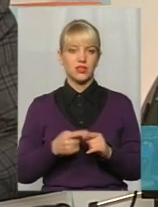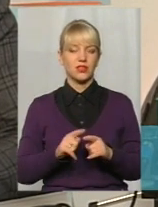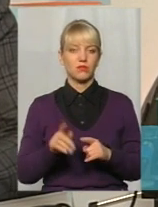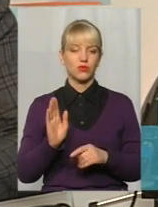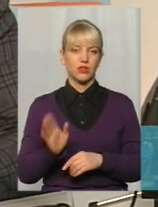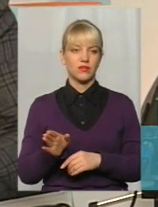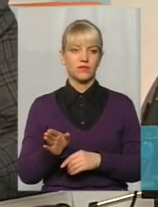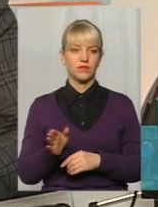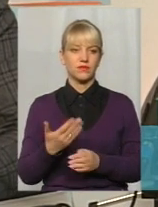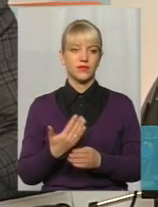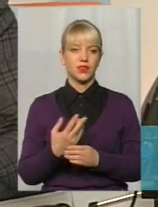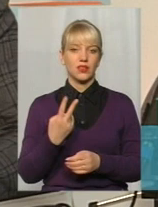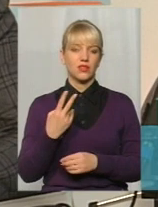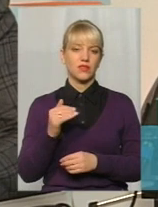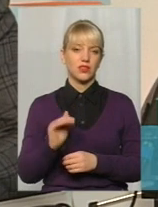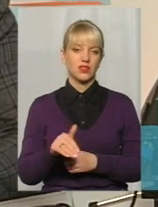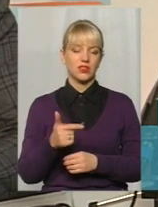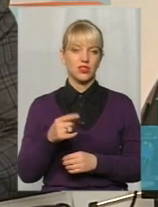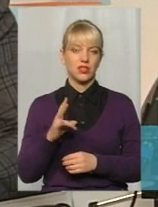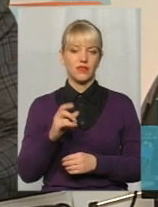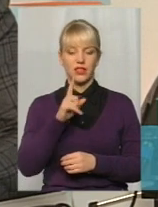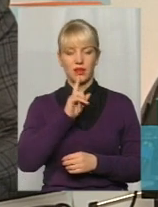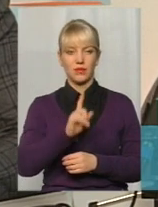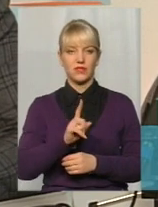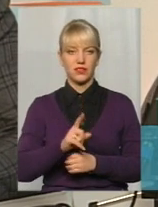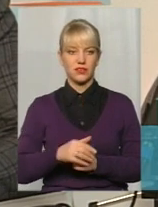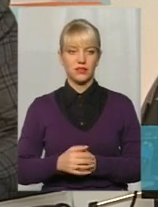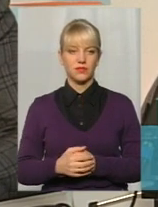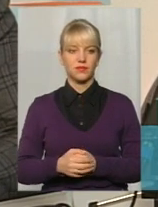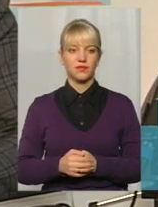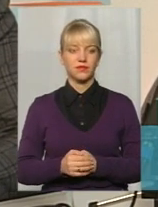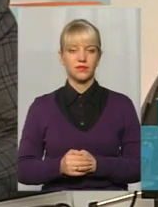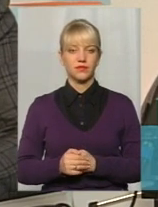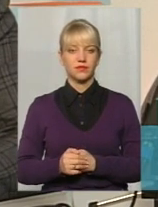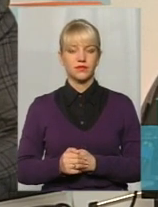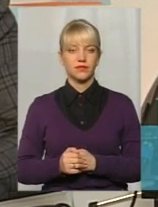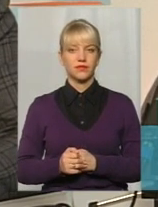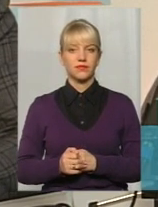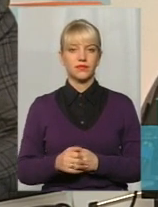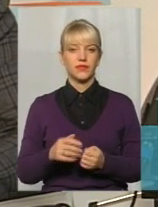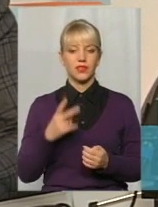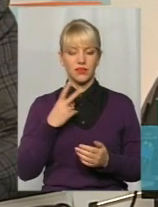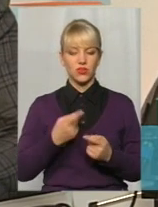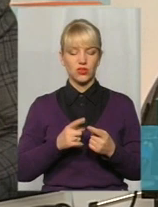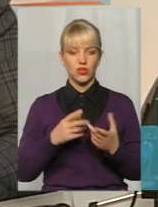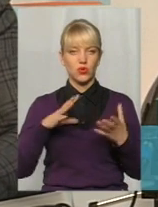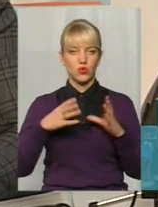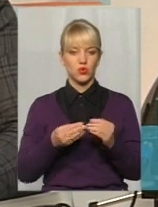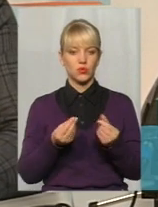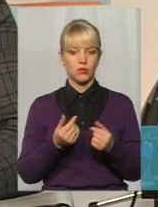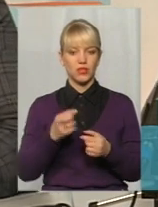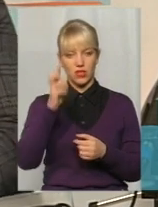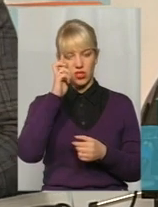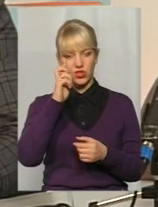десь біля двох тисяч гривень на місяць. І виходячи з цієї суми, державний виконавець буде